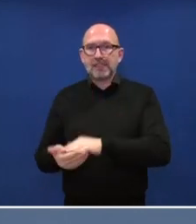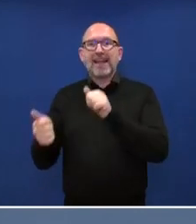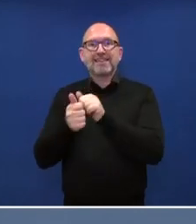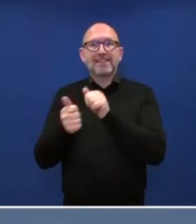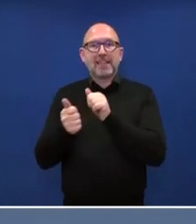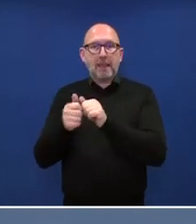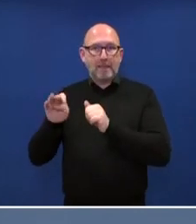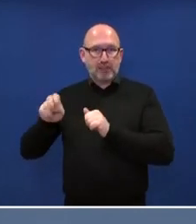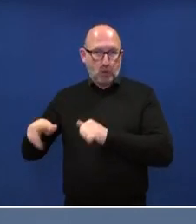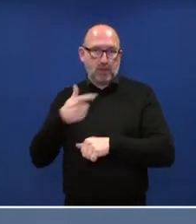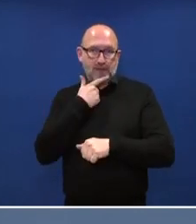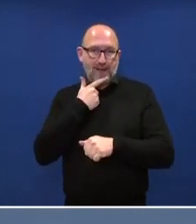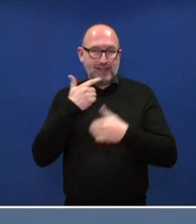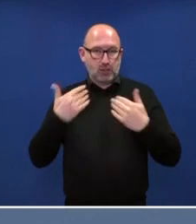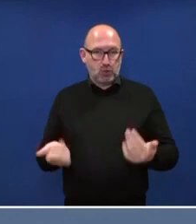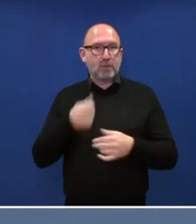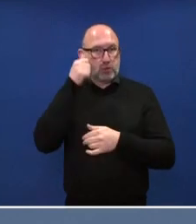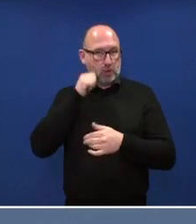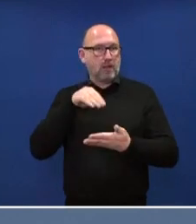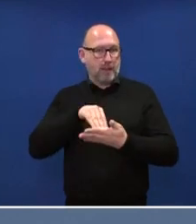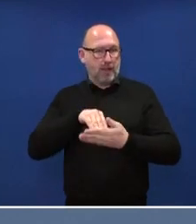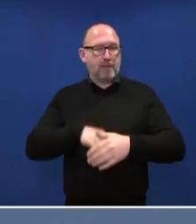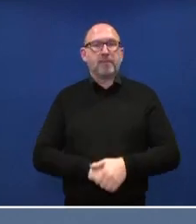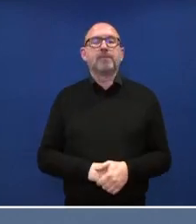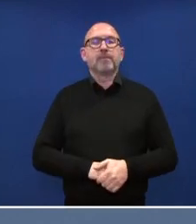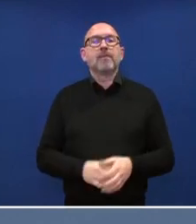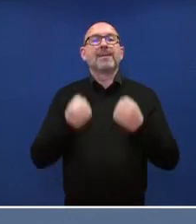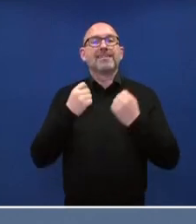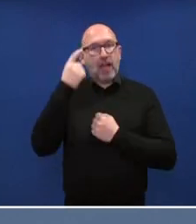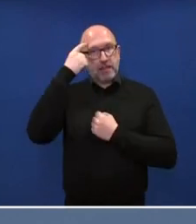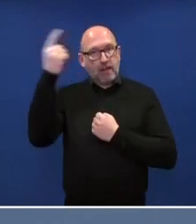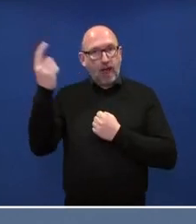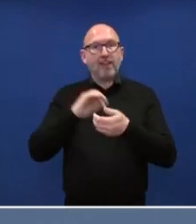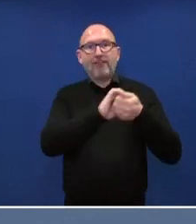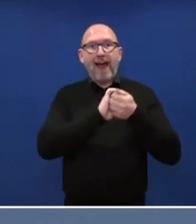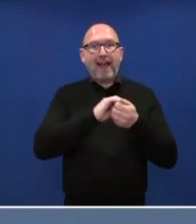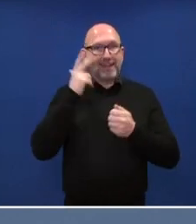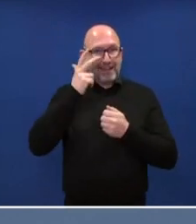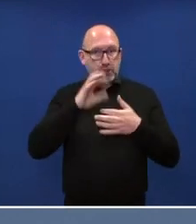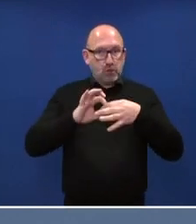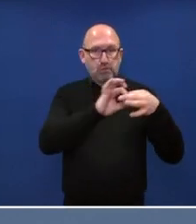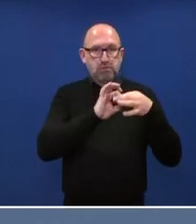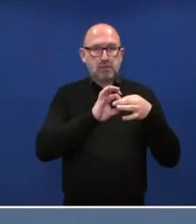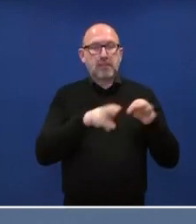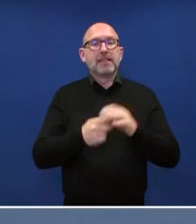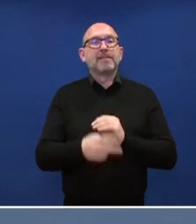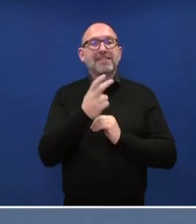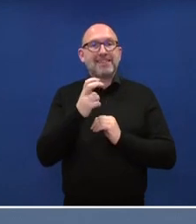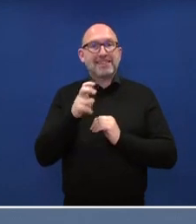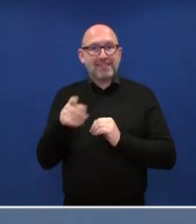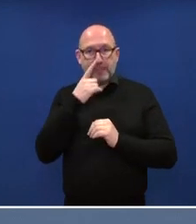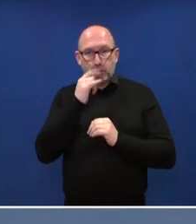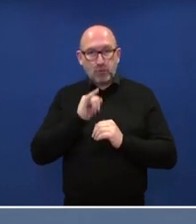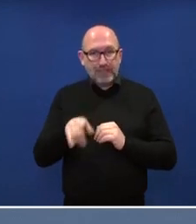Mission in Sudan zu beteiligen. Der Sicherheitsrat der Vereinten Nationen hat am 3. Juni 2020 mit